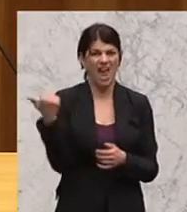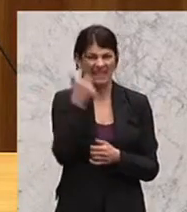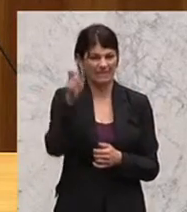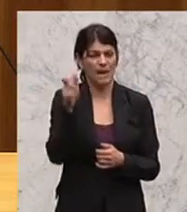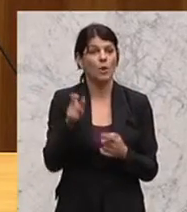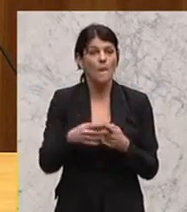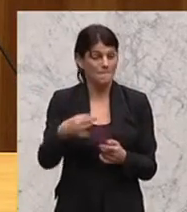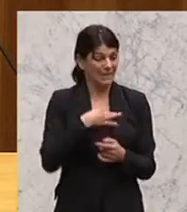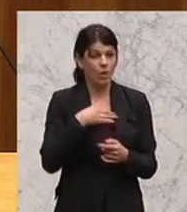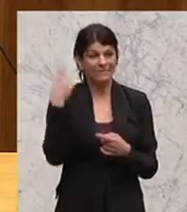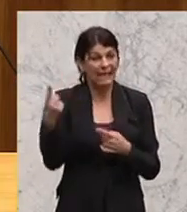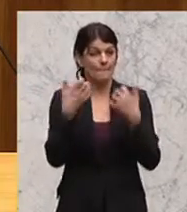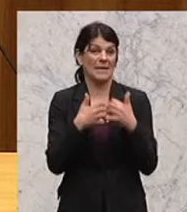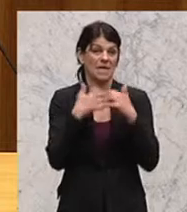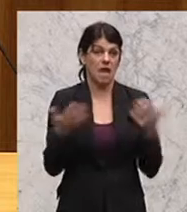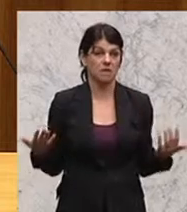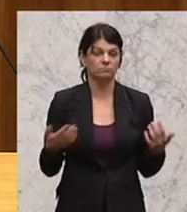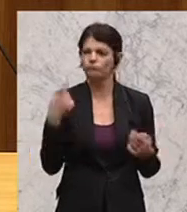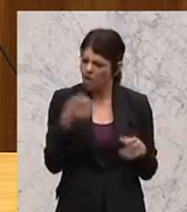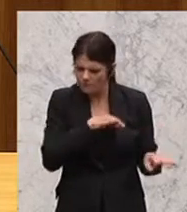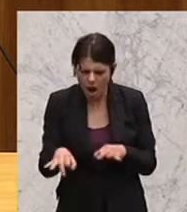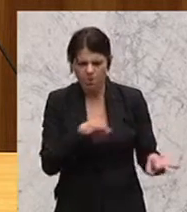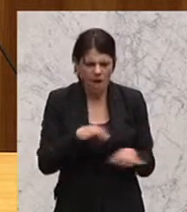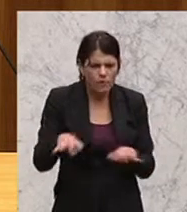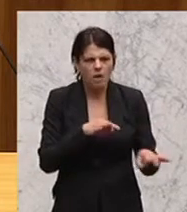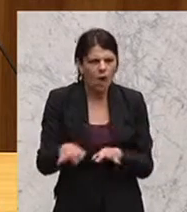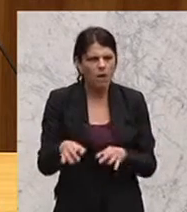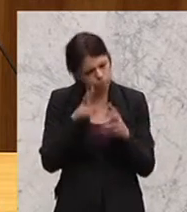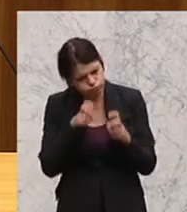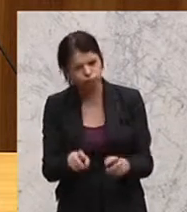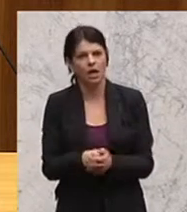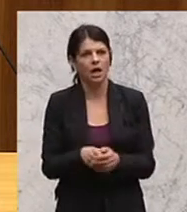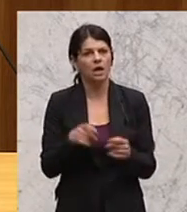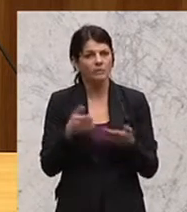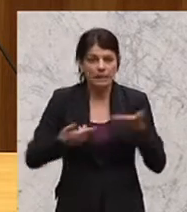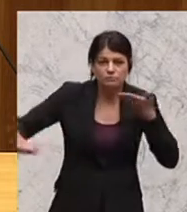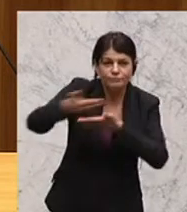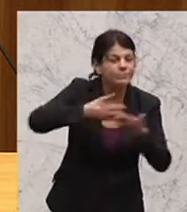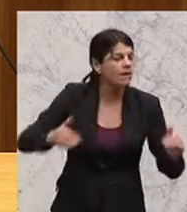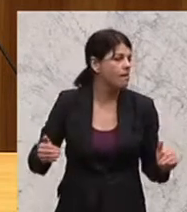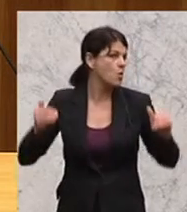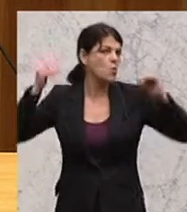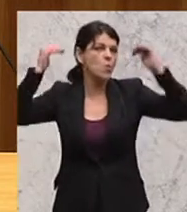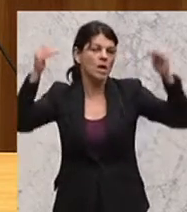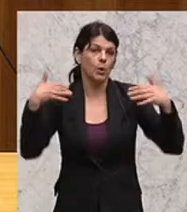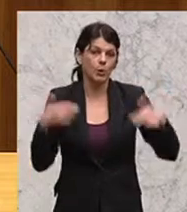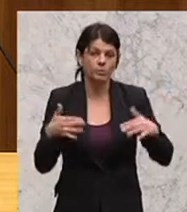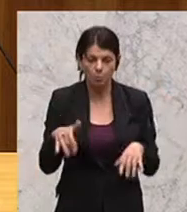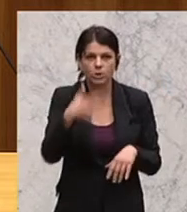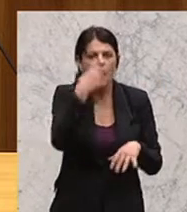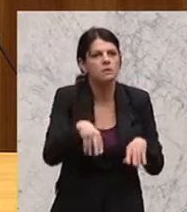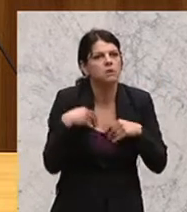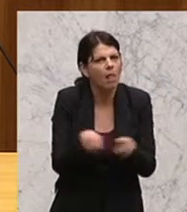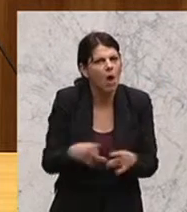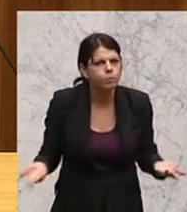Betroffene uns berichtet haben, die sich hier vorbereitet haben, die hier auf sehr, sehr hohem Niveau geredet haben, dass man das auch ernst nehmen